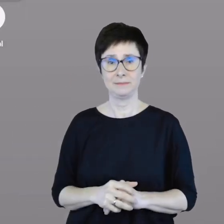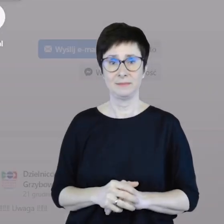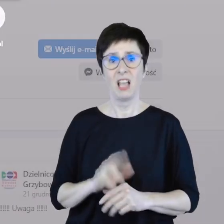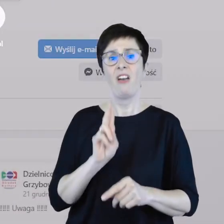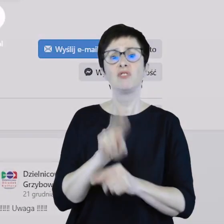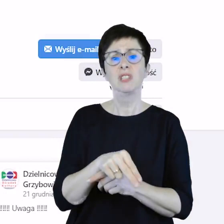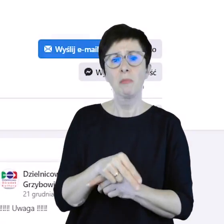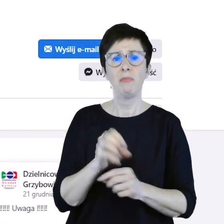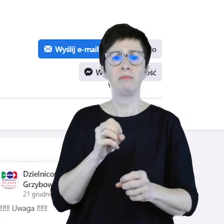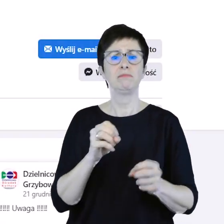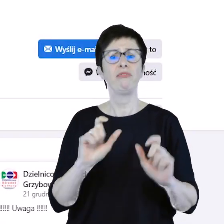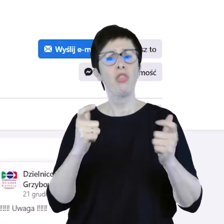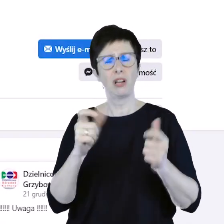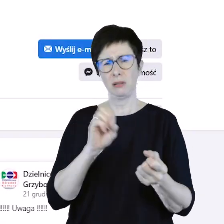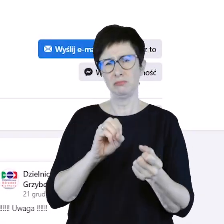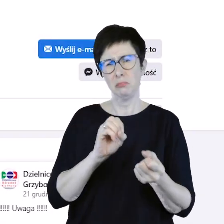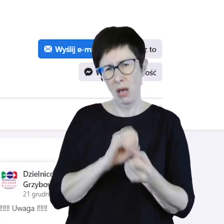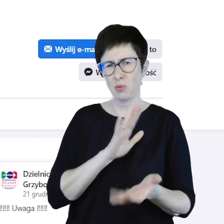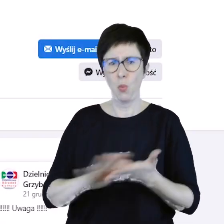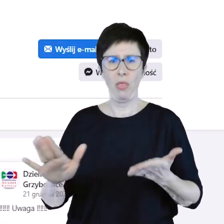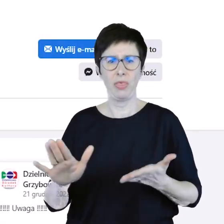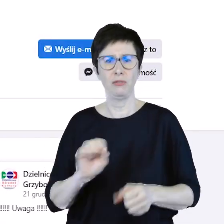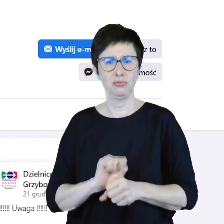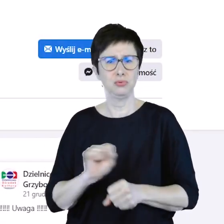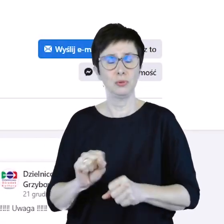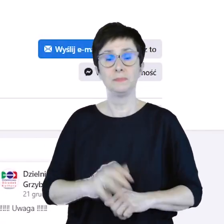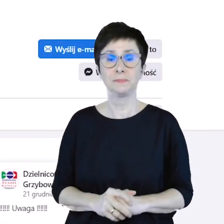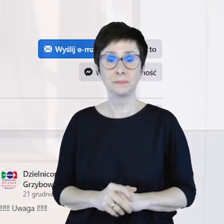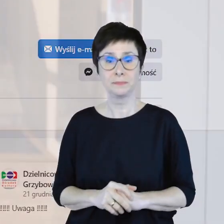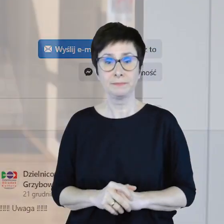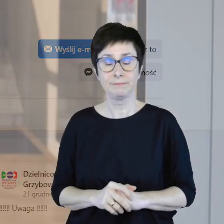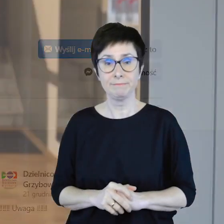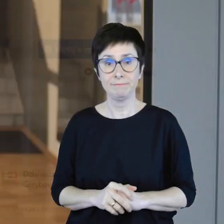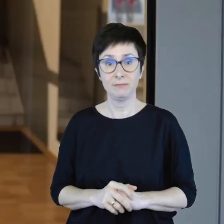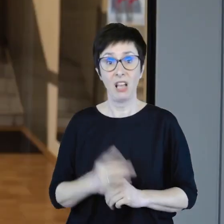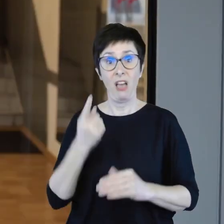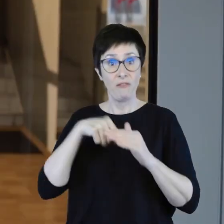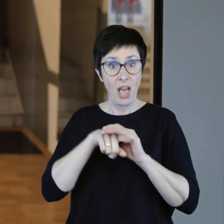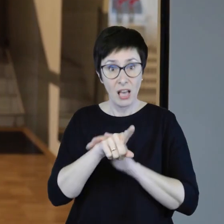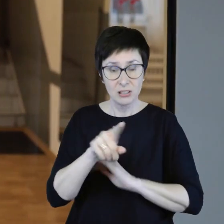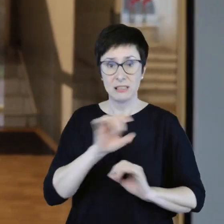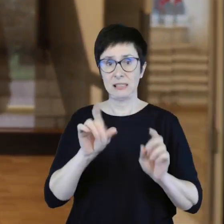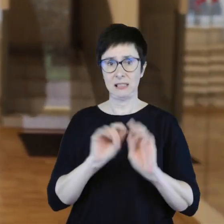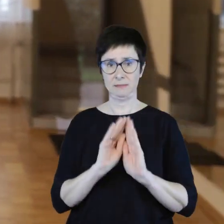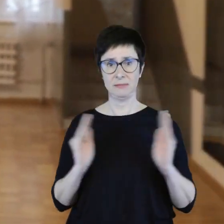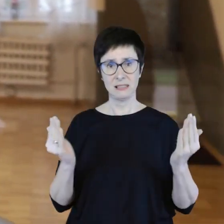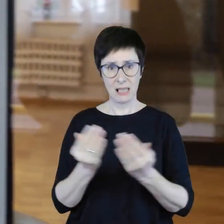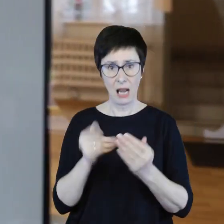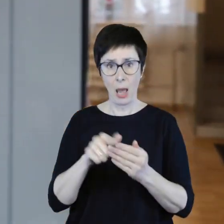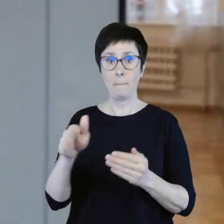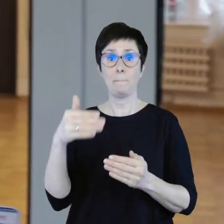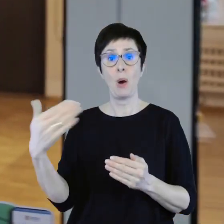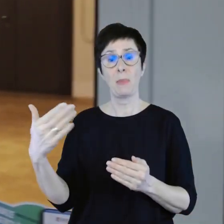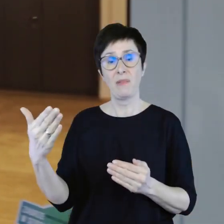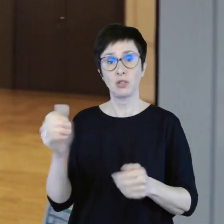Wstęp na wydarzenia w większości przypadków jest bezpłatny. Zaraz po wejściu znajduje się wiatrołap. Po